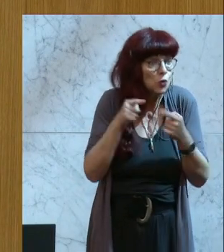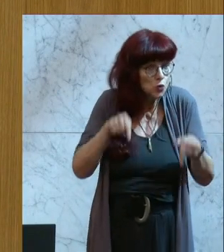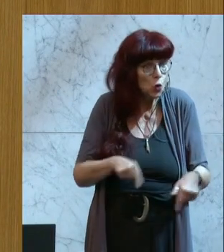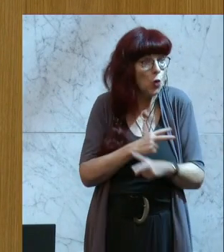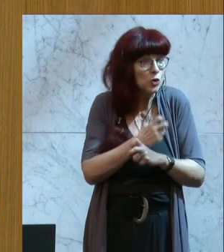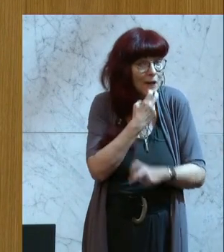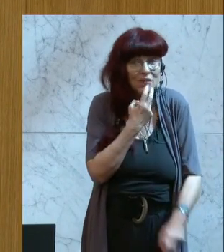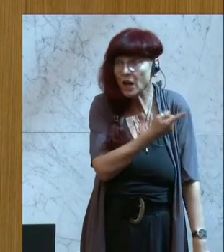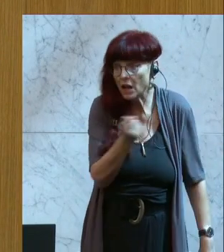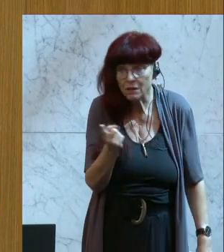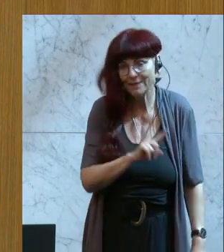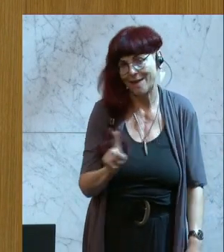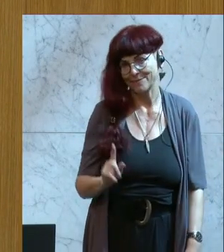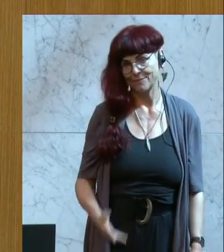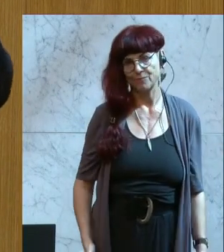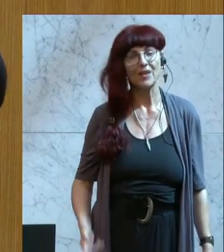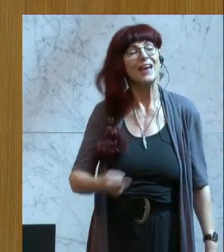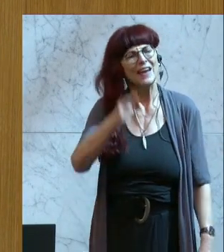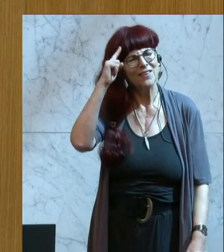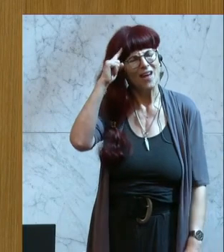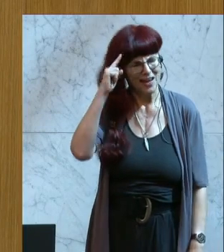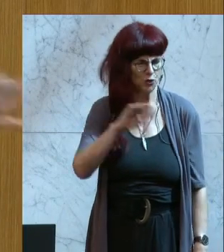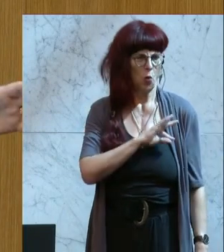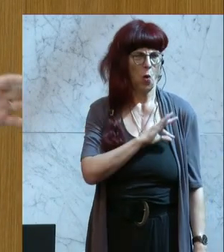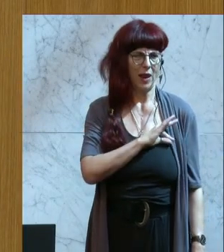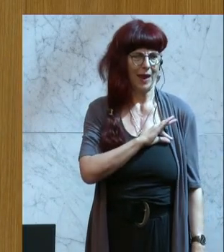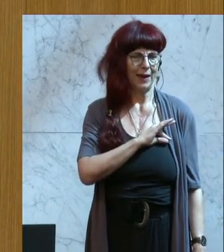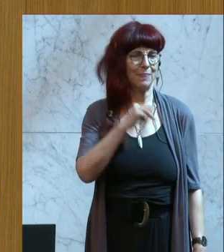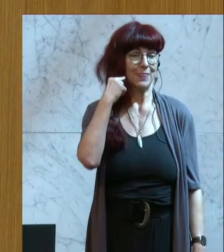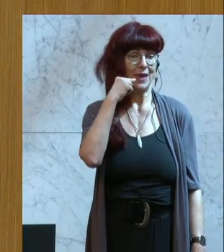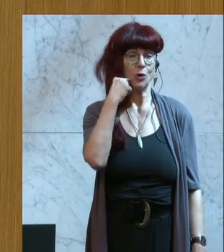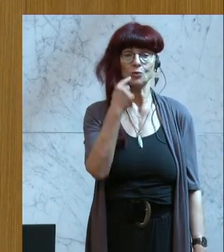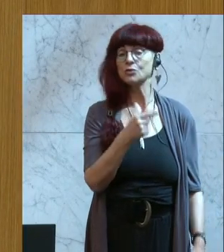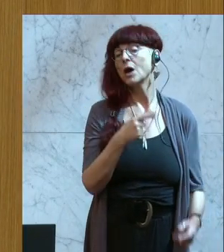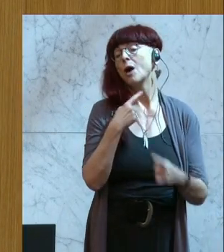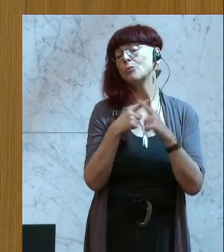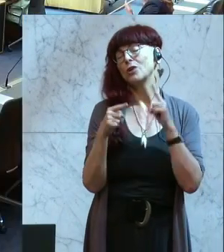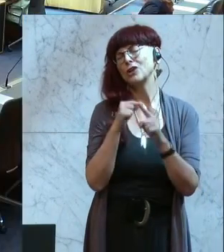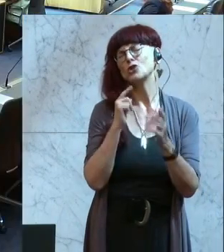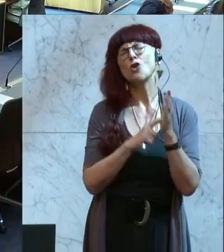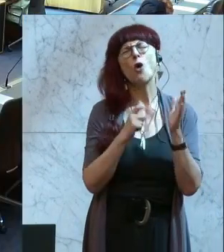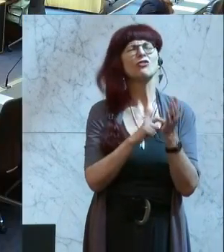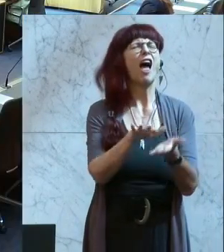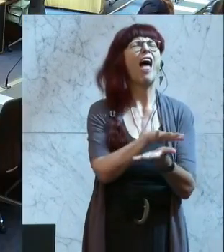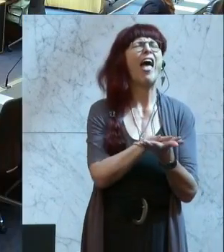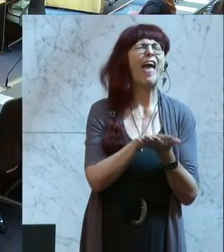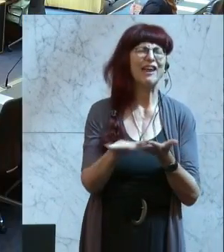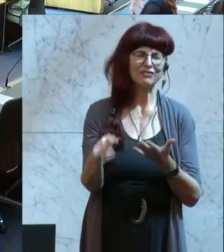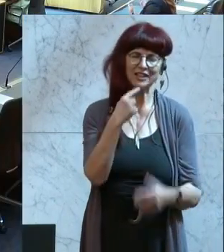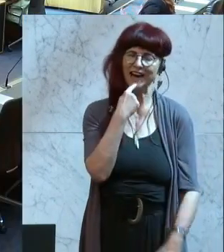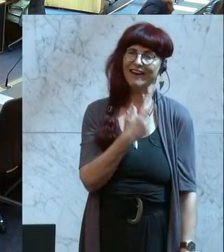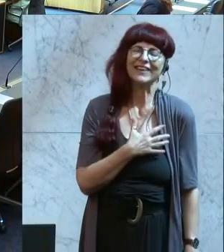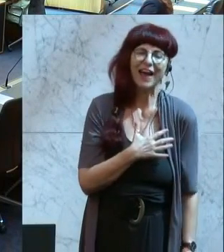Liebe Kolleginnen und Kollegen der NEOS, ich weiß, ihr macht es euch politisch ganz oft einfach, zu einfach. Wir kennen eure